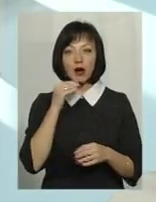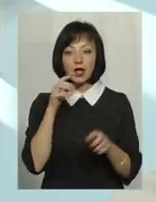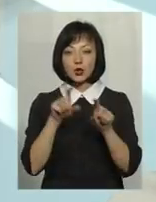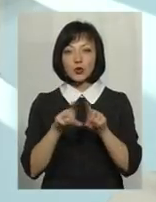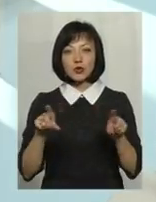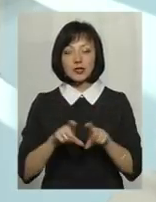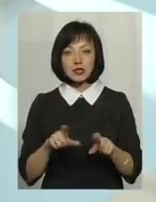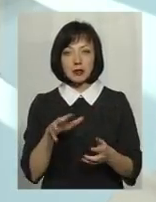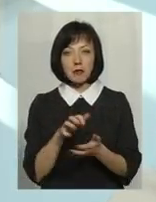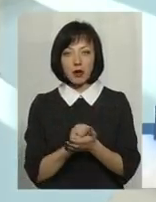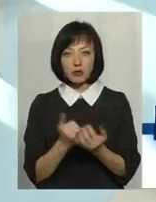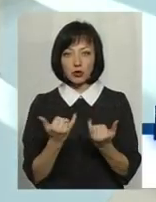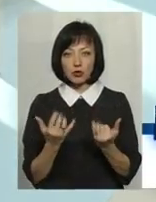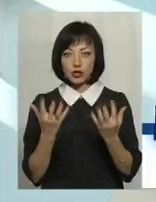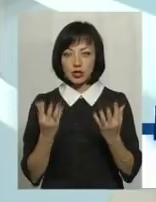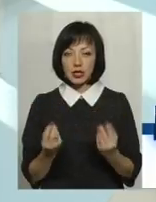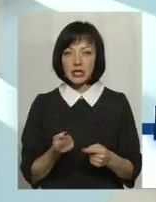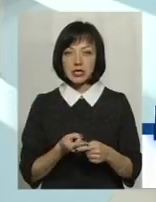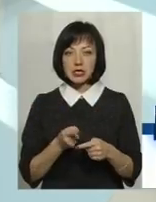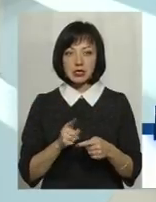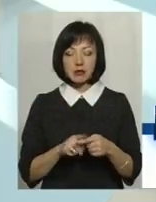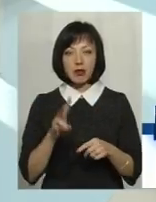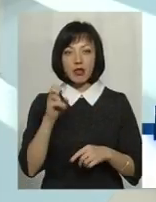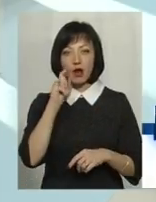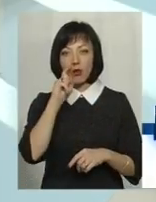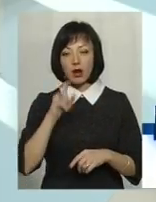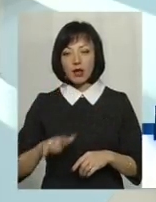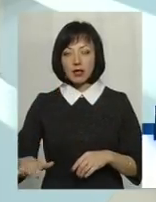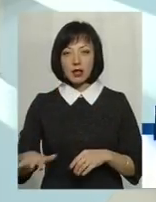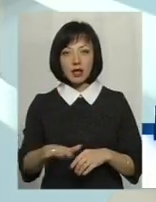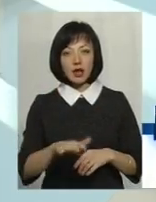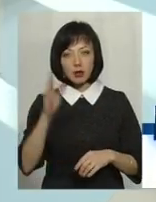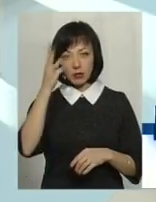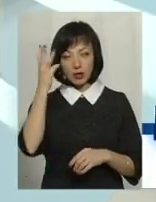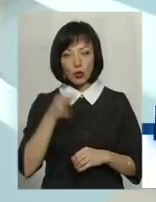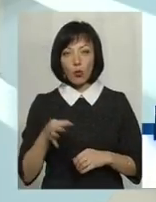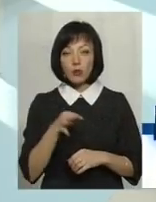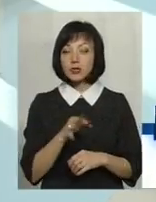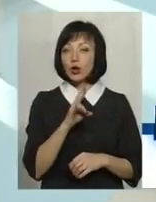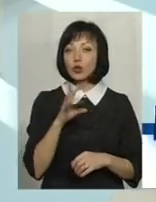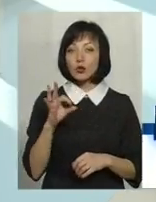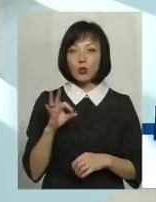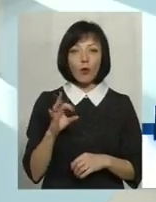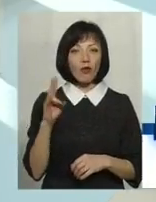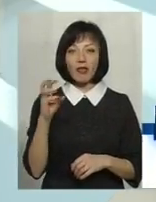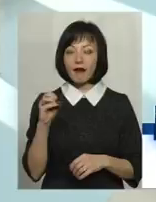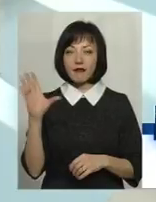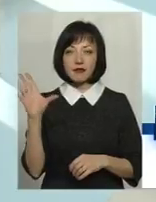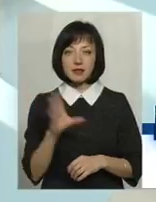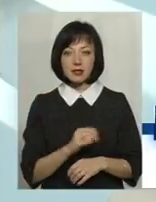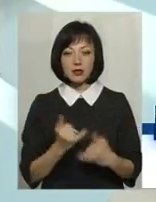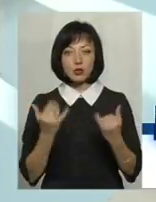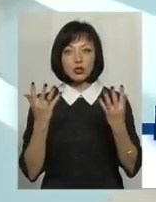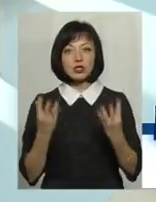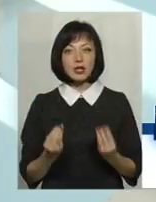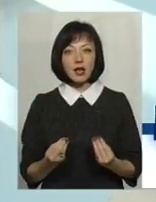які цим займаються на сьогоднішній день на Україні, на теренах нашої Хмельницької області. Але вони не всі на сьогоднішній день досить